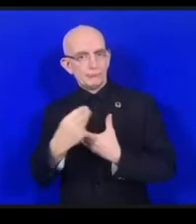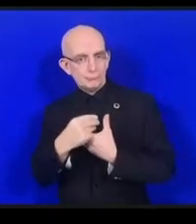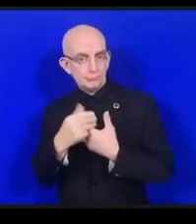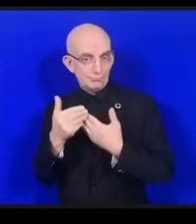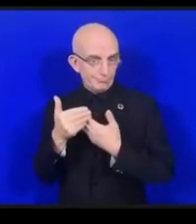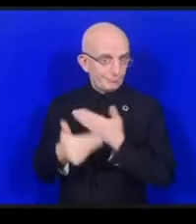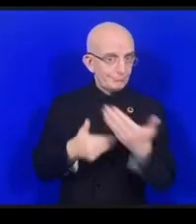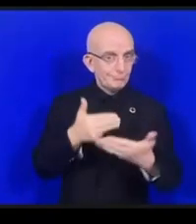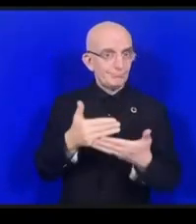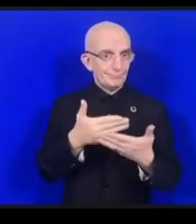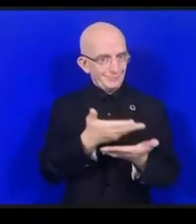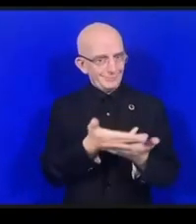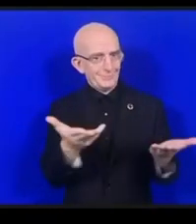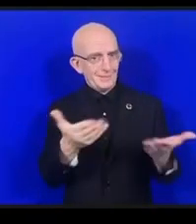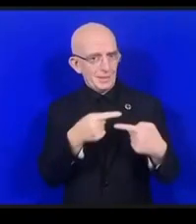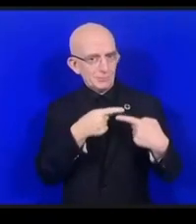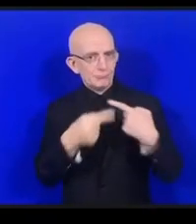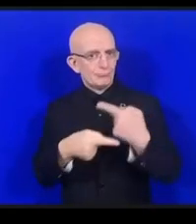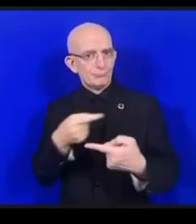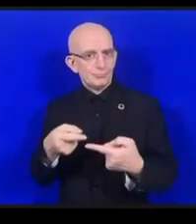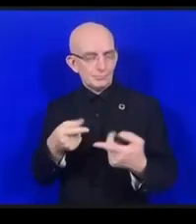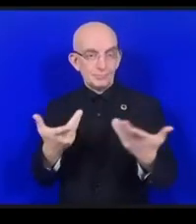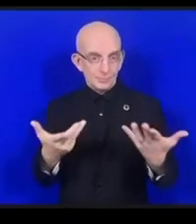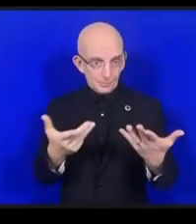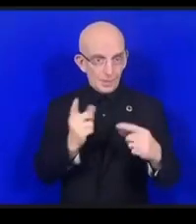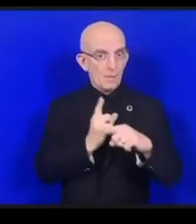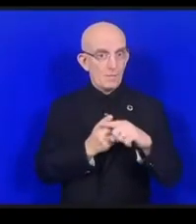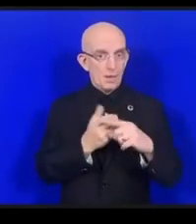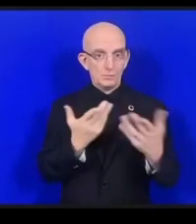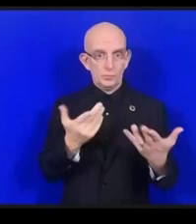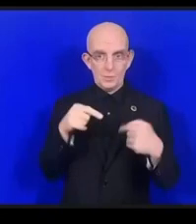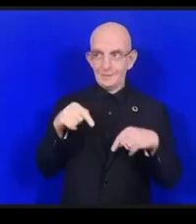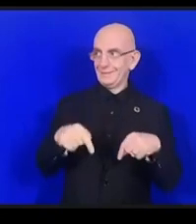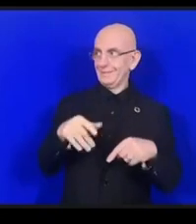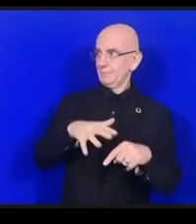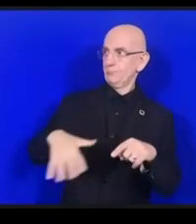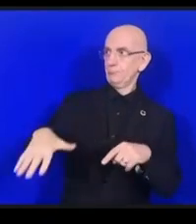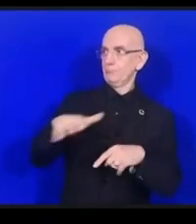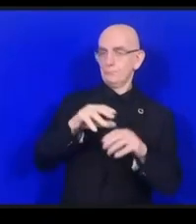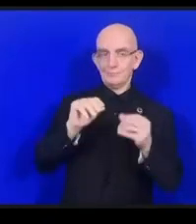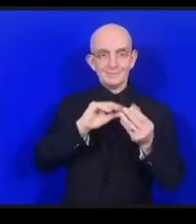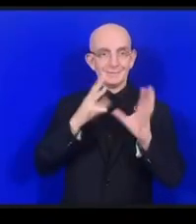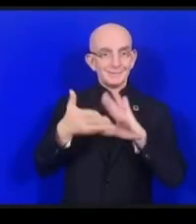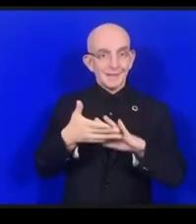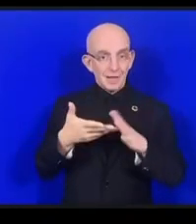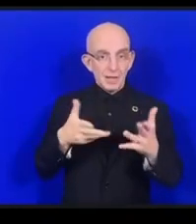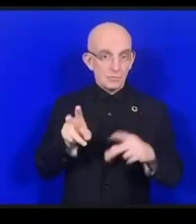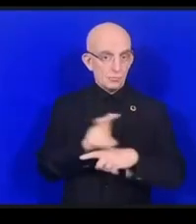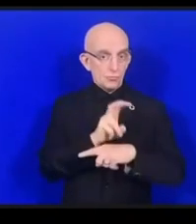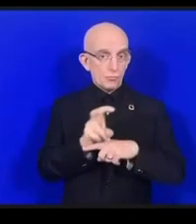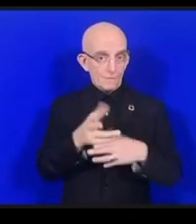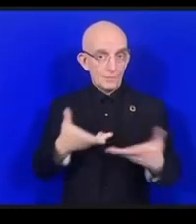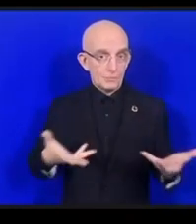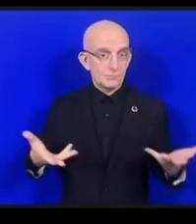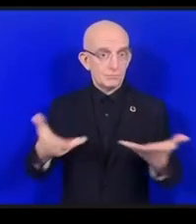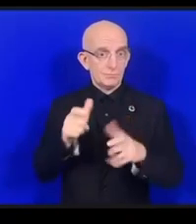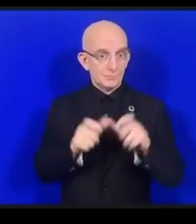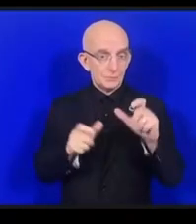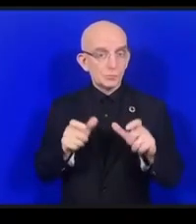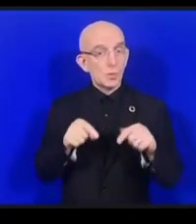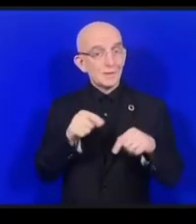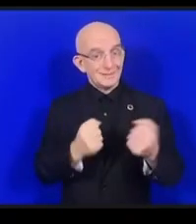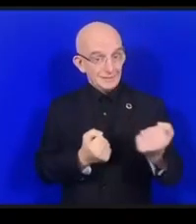ガバナンスのコミュニティで推進してきたわけであります若い人たちをサポートする支援するということそして